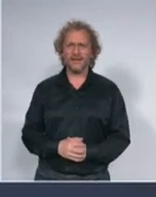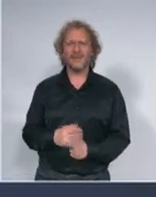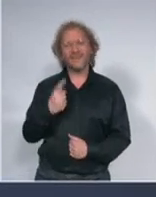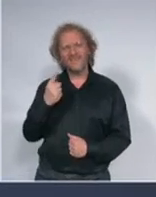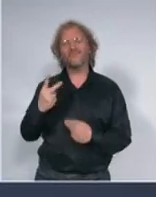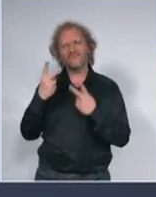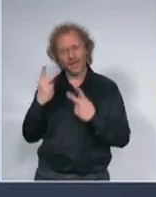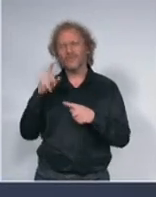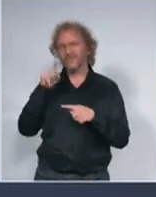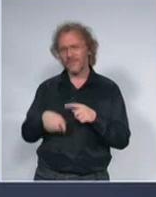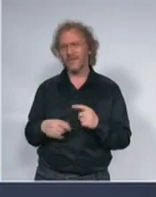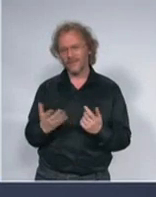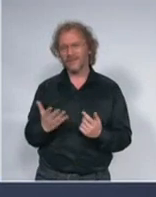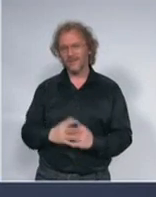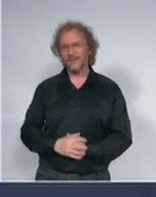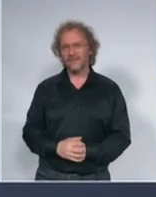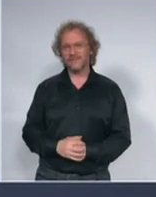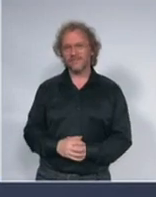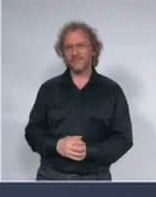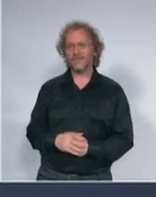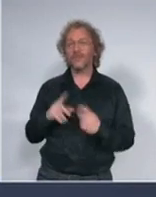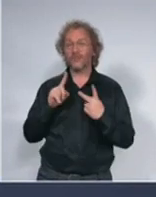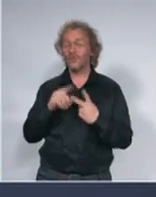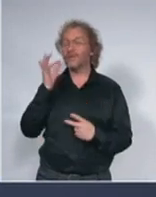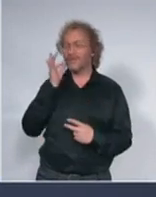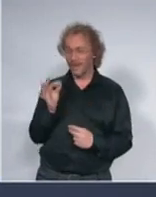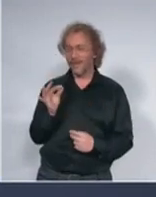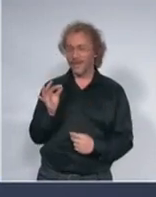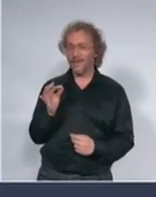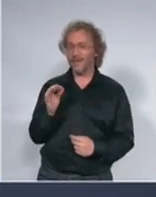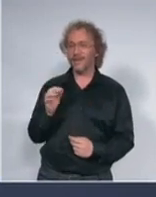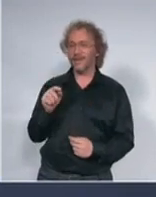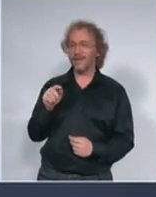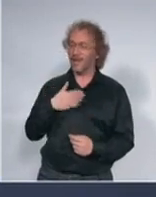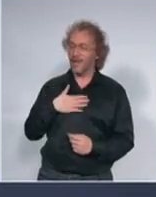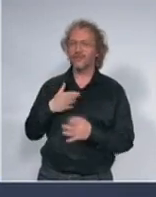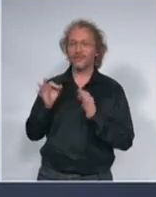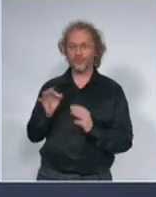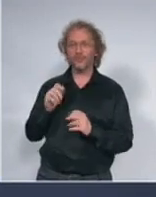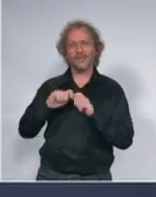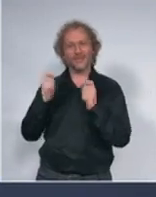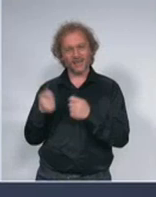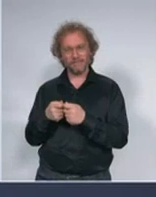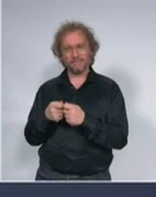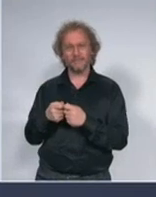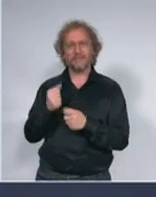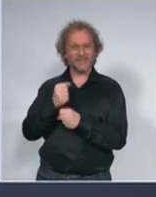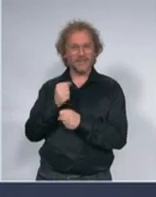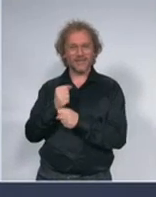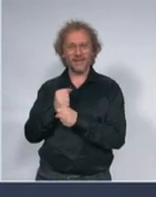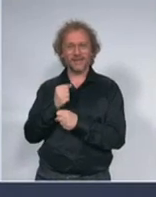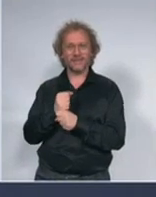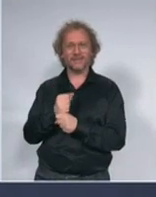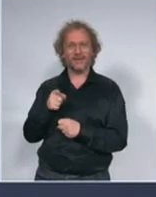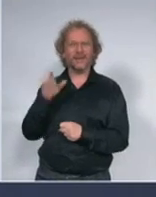razvili već drugi dan su naši stručni timovi radili su ovde u vladi Republike